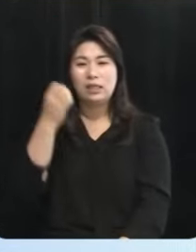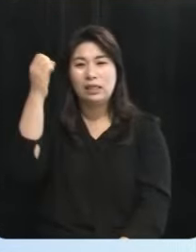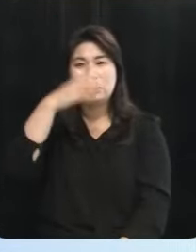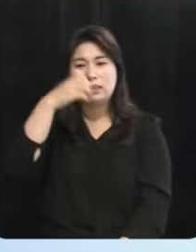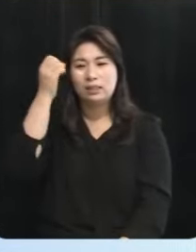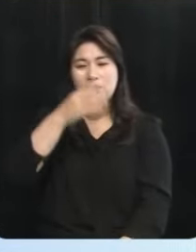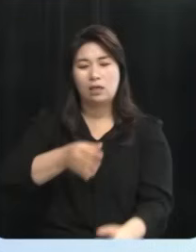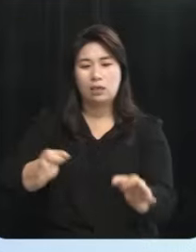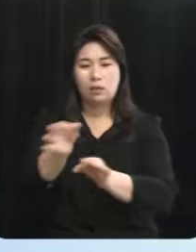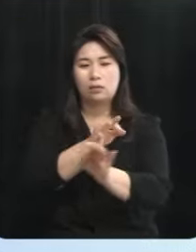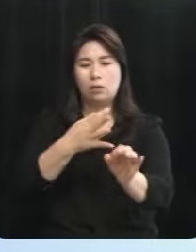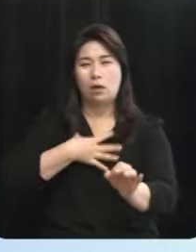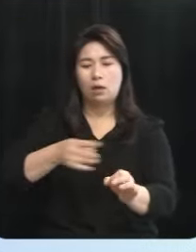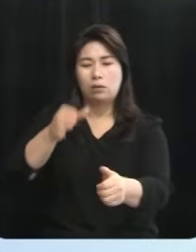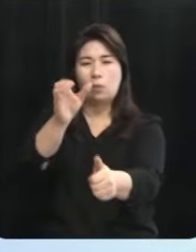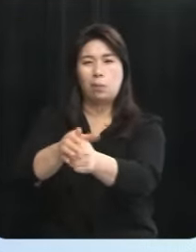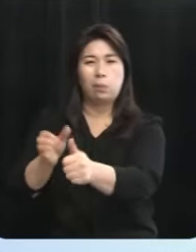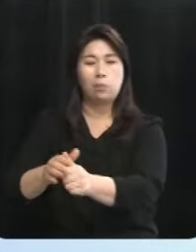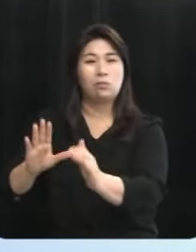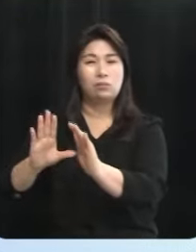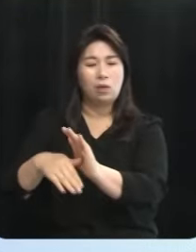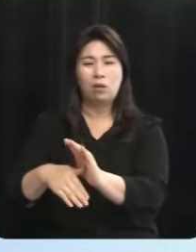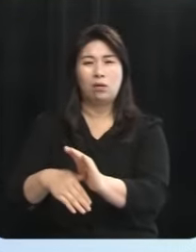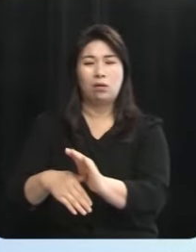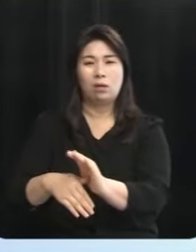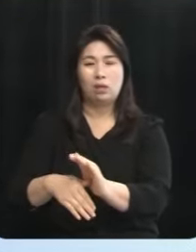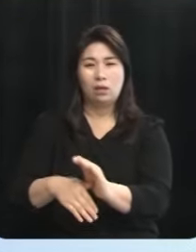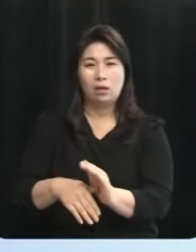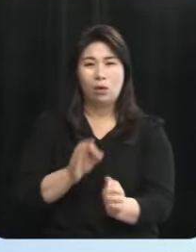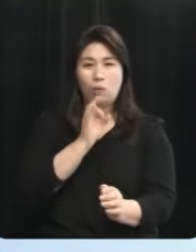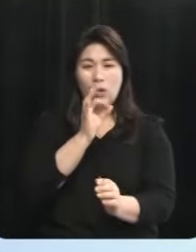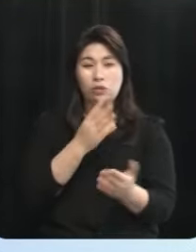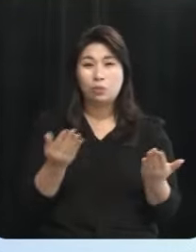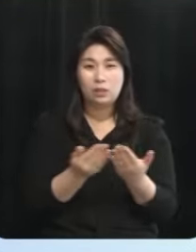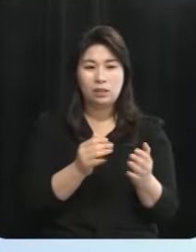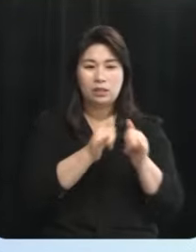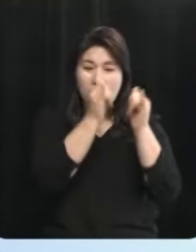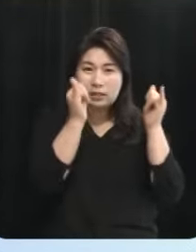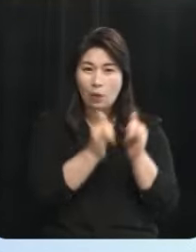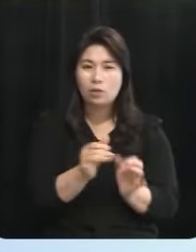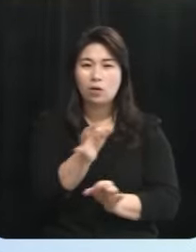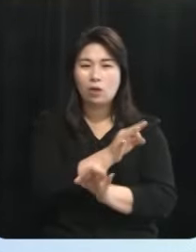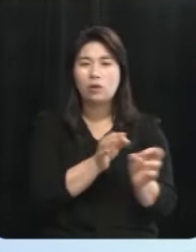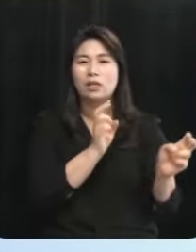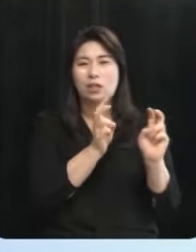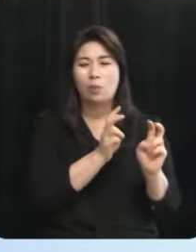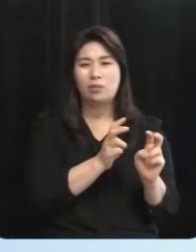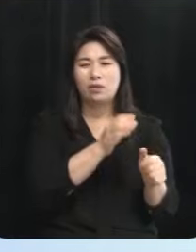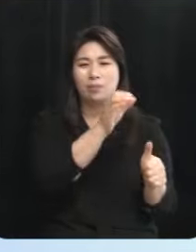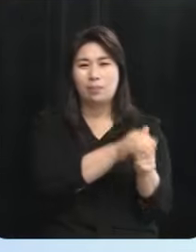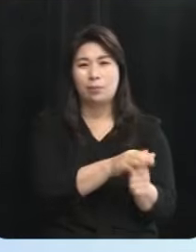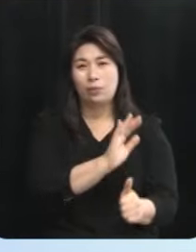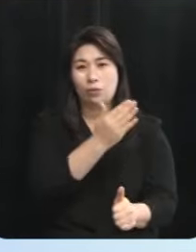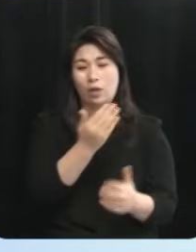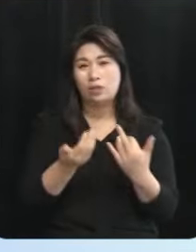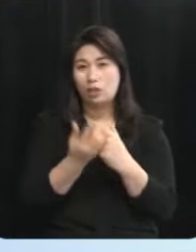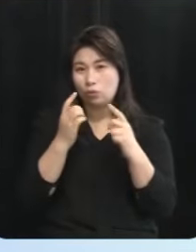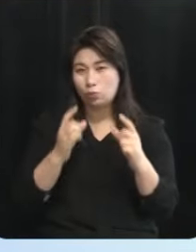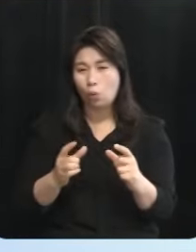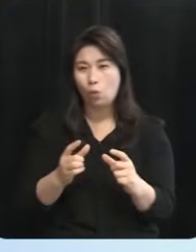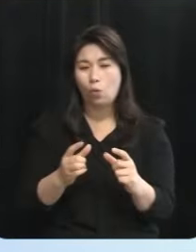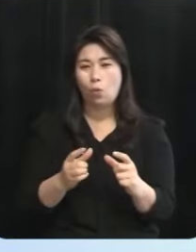시장에 맡겨놨을 때 할 수 없는 사업들을 사회적 경제 기업들이 하는 겁니다 제주에는 다른 지역보다